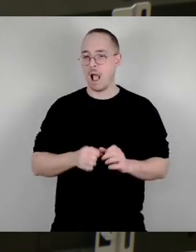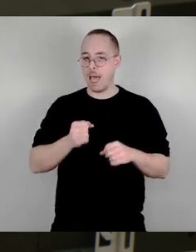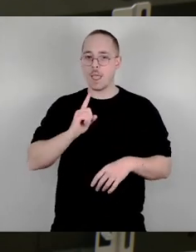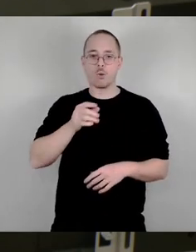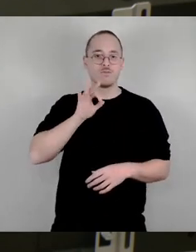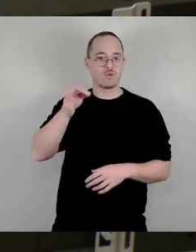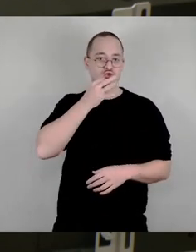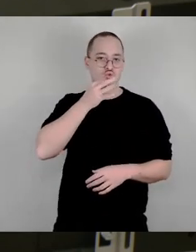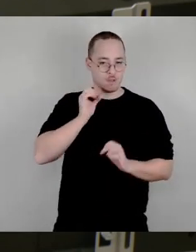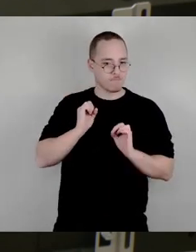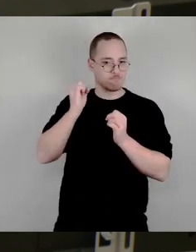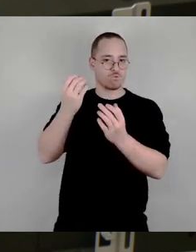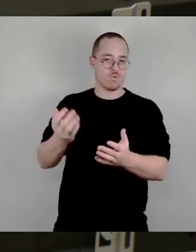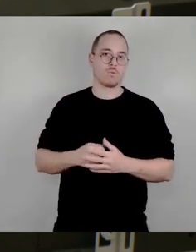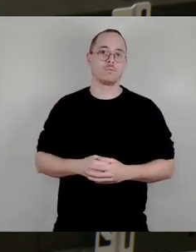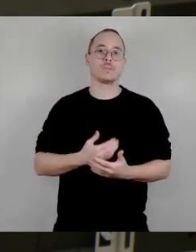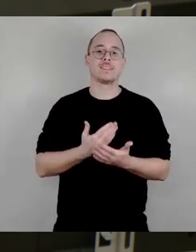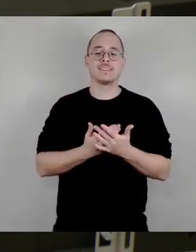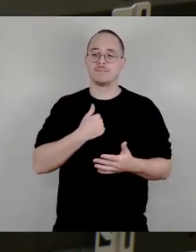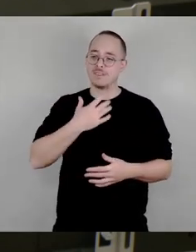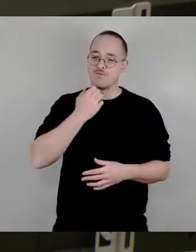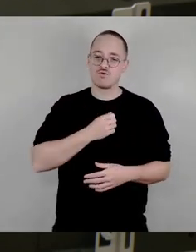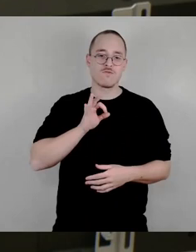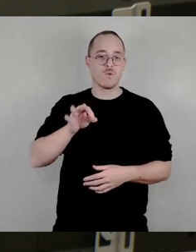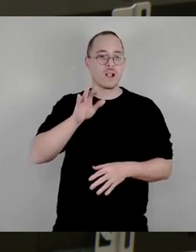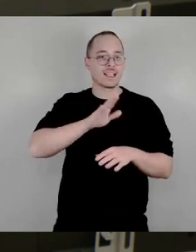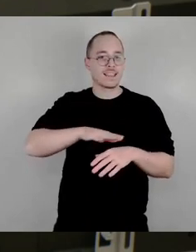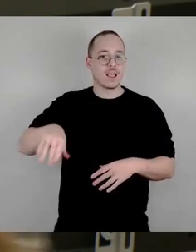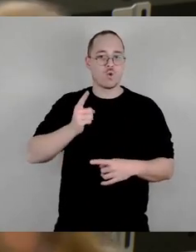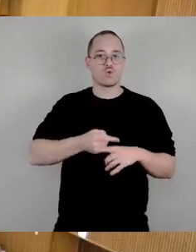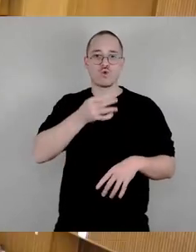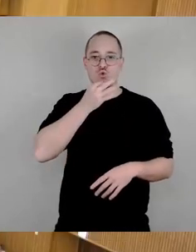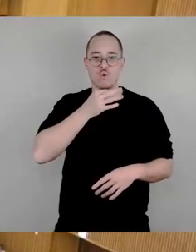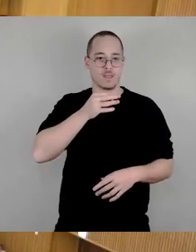Jugendbeauftragte mit ihrer wichtigen Aufgabe als für Partys. Danke.